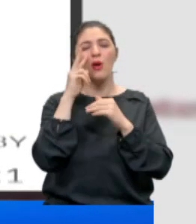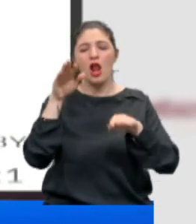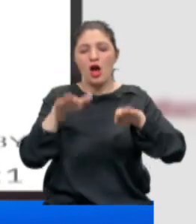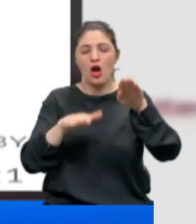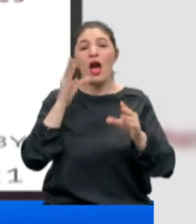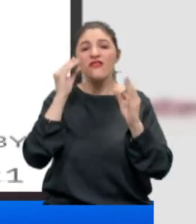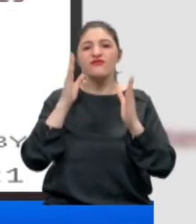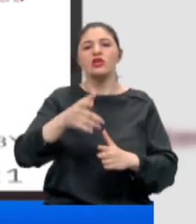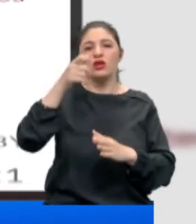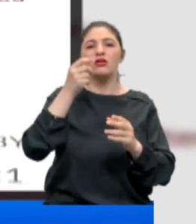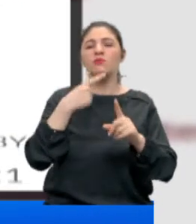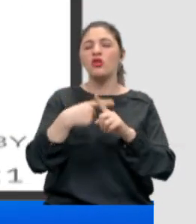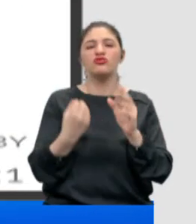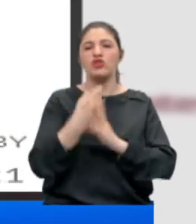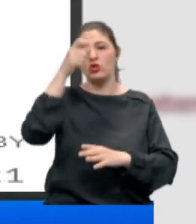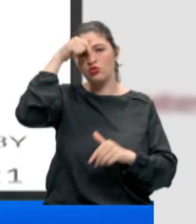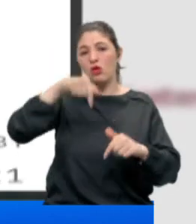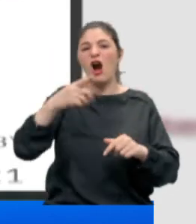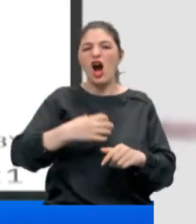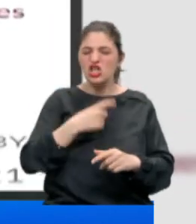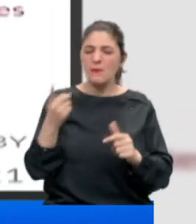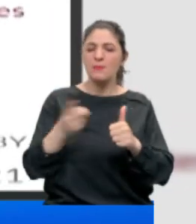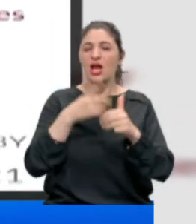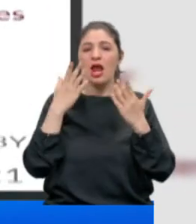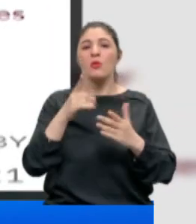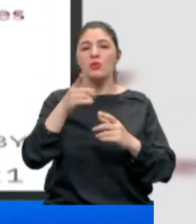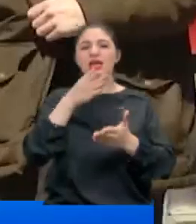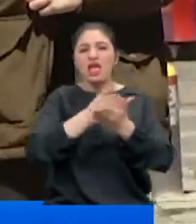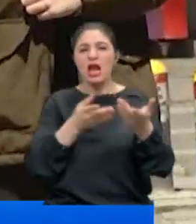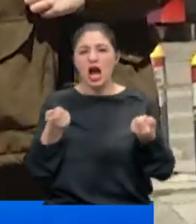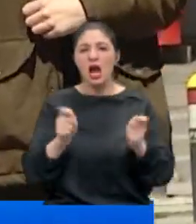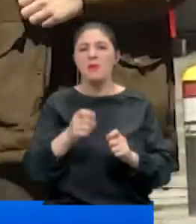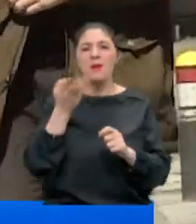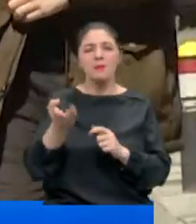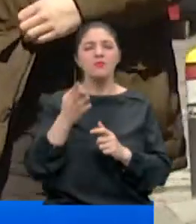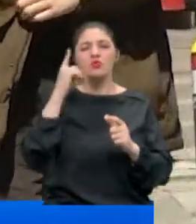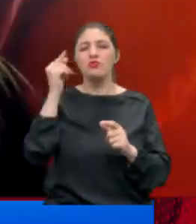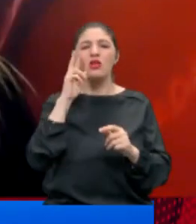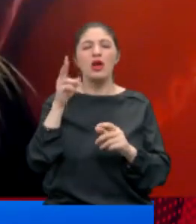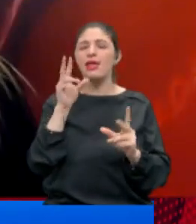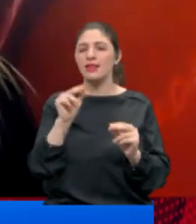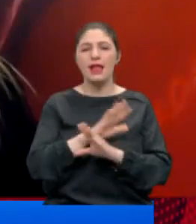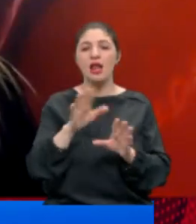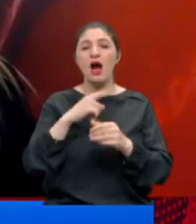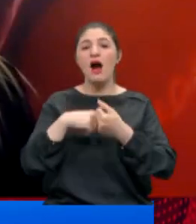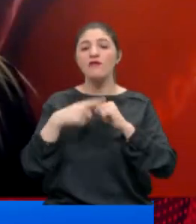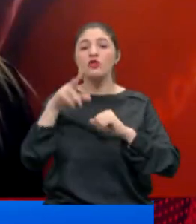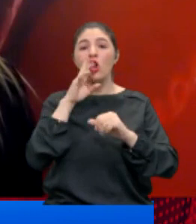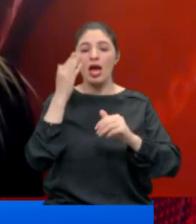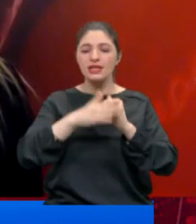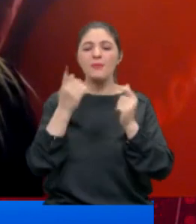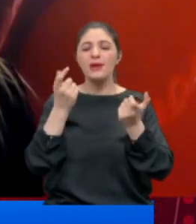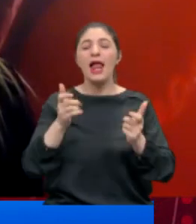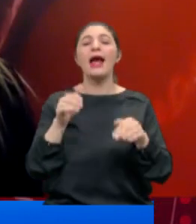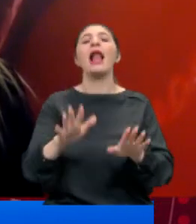en çok vaka artık Türkiye'de. Bu acı birinciliğe rağmen son alınan kısmi tedbirler uzmanlara göre yeterli değil. Hafta sonu yasaklarıyla bir yere